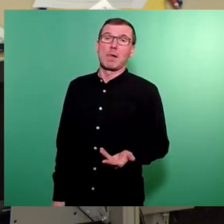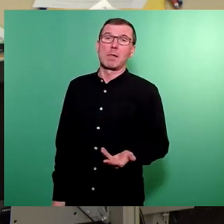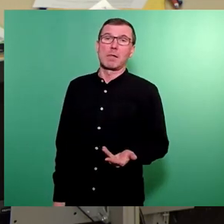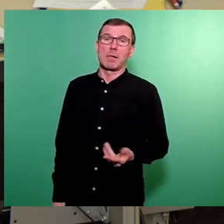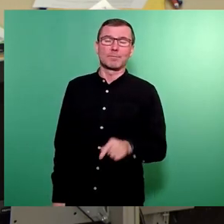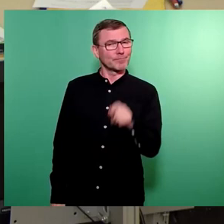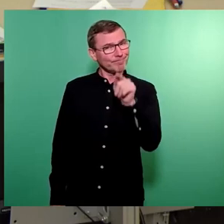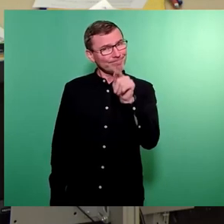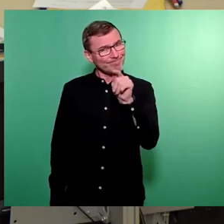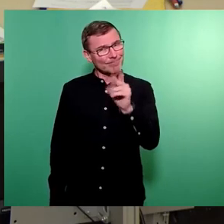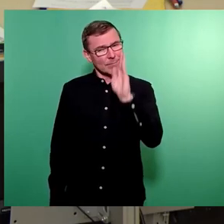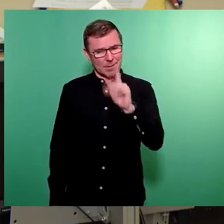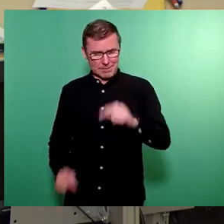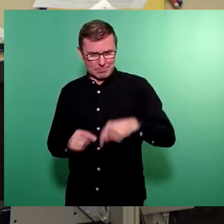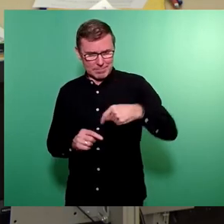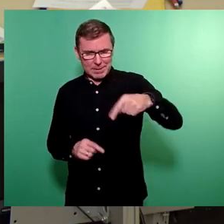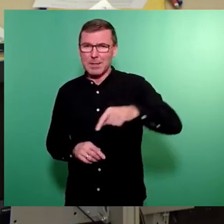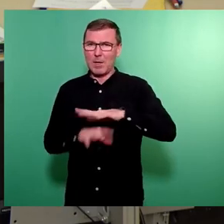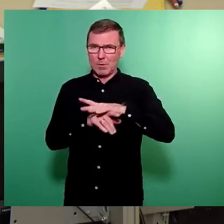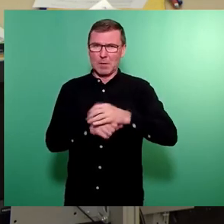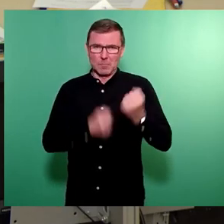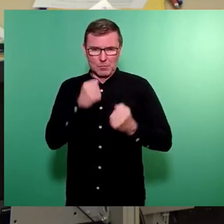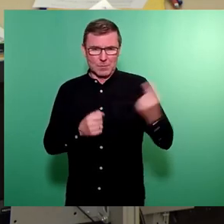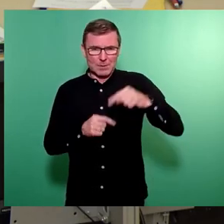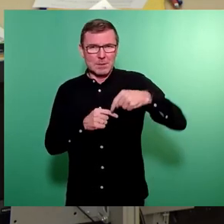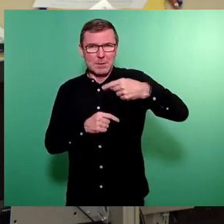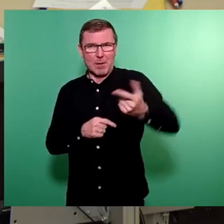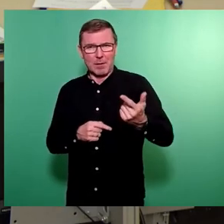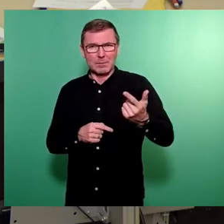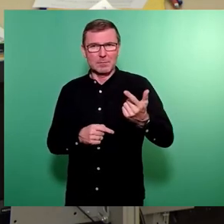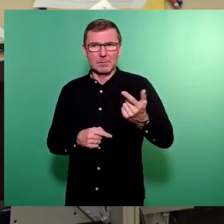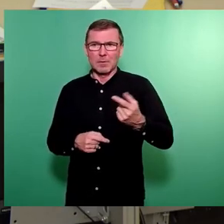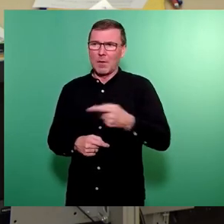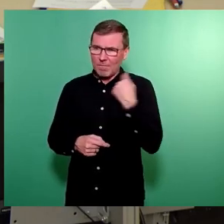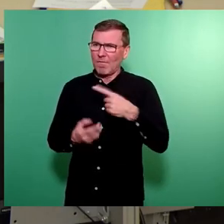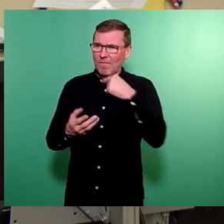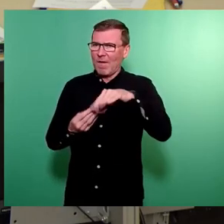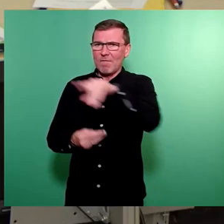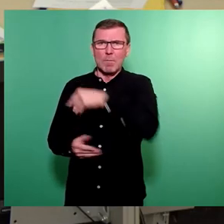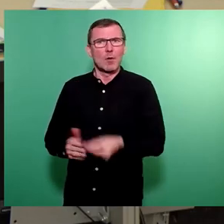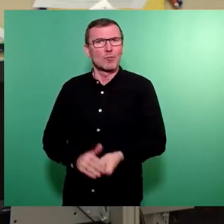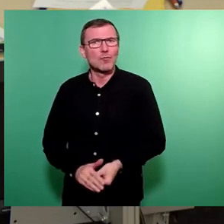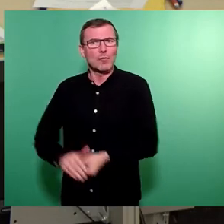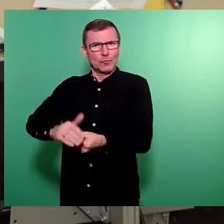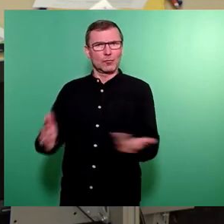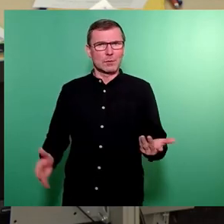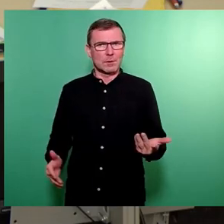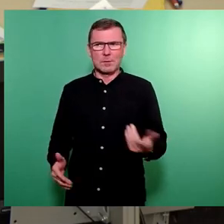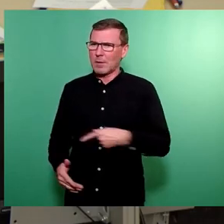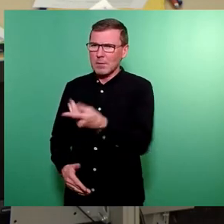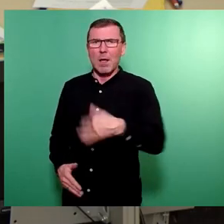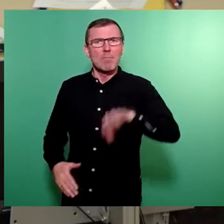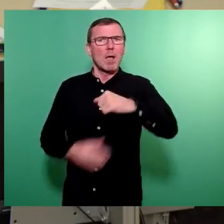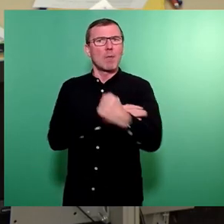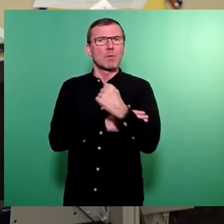gerade in den kommenden wirtschaftlich eher schwierigen Jahren vielen Familien auch helfen und vielleicht auch dem einen oder anderen mehr Mut machen, doch noch